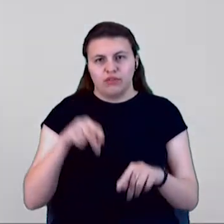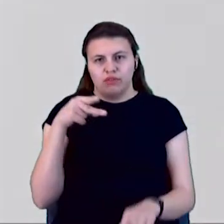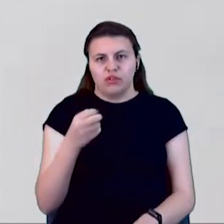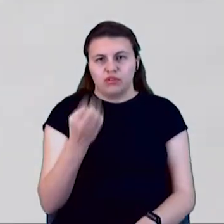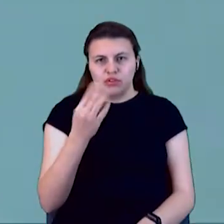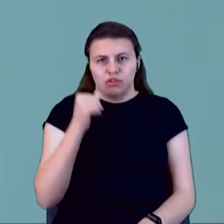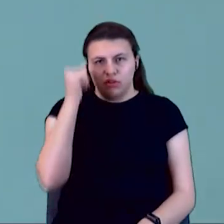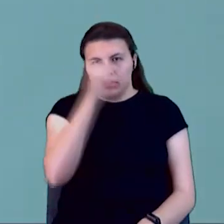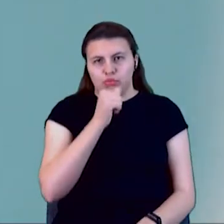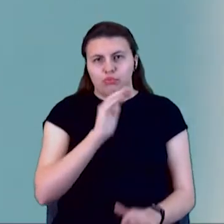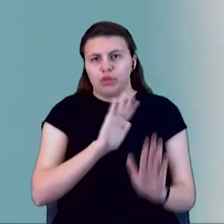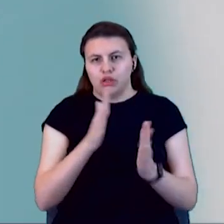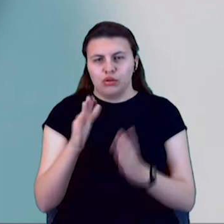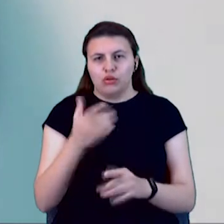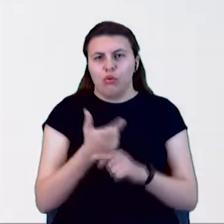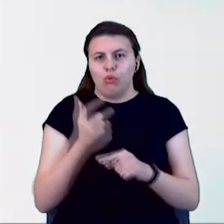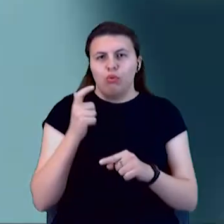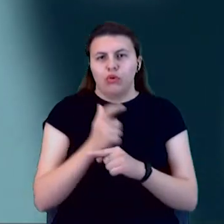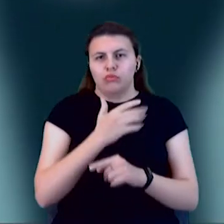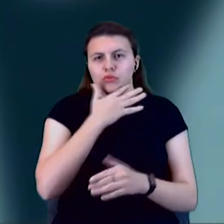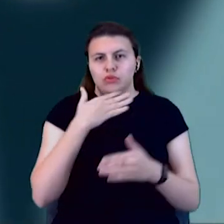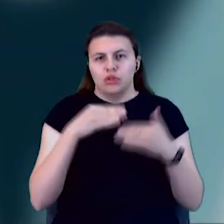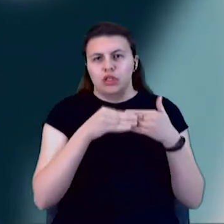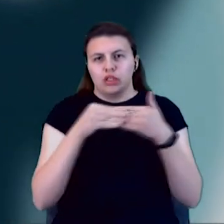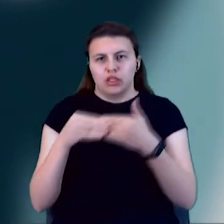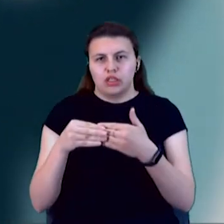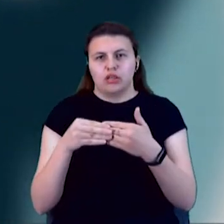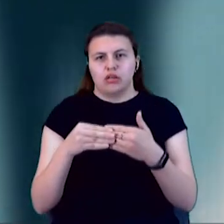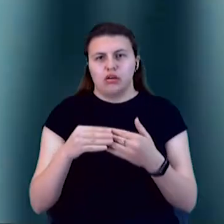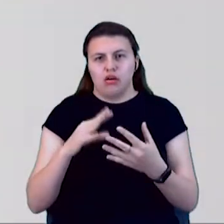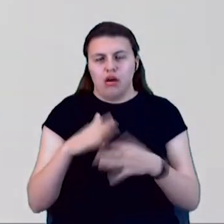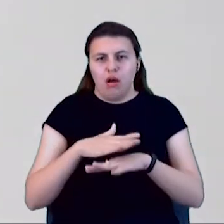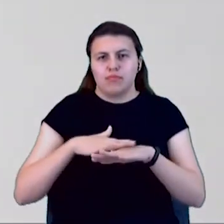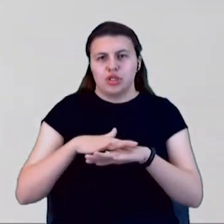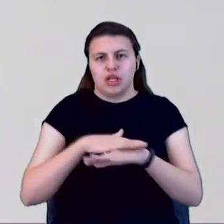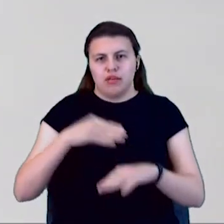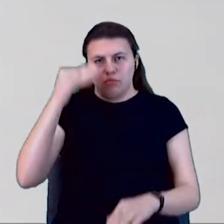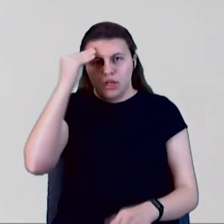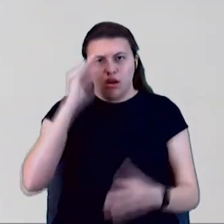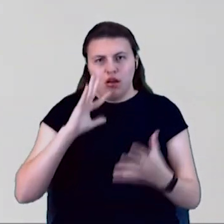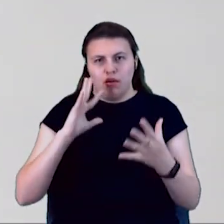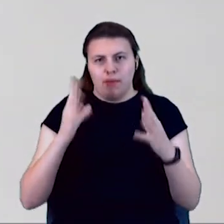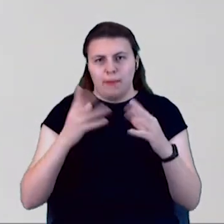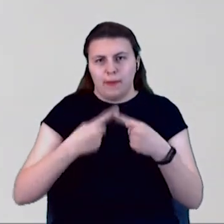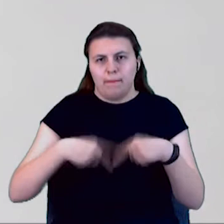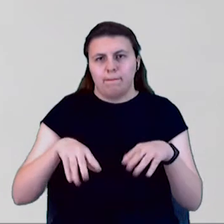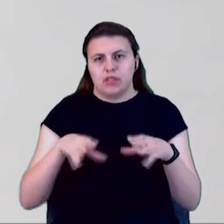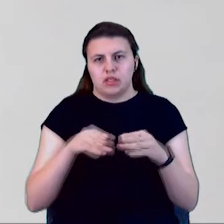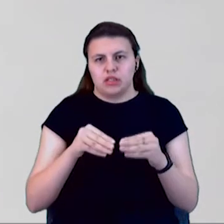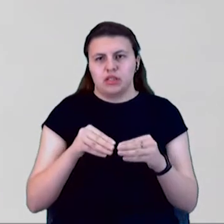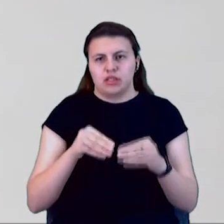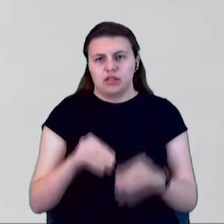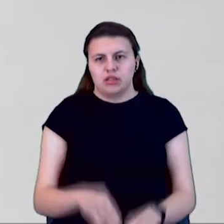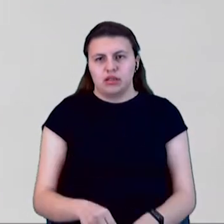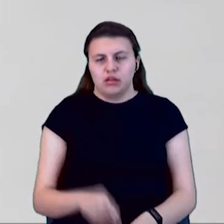дуже багато лідерів общеського мнення об'єднілися вокруг тоді ще кандидата в президента